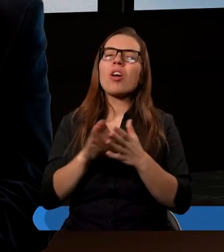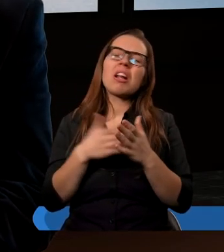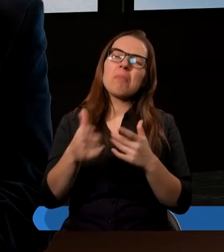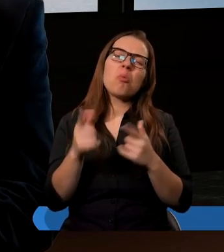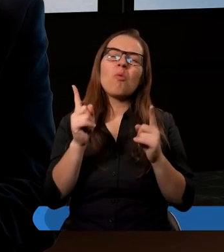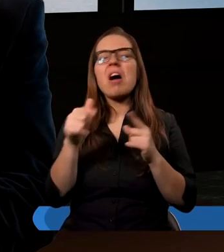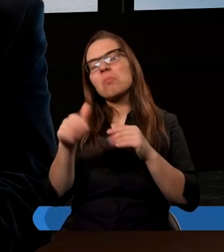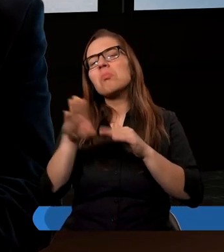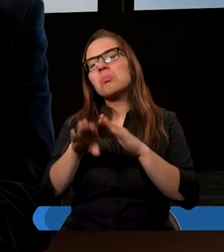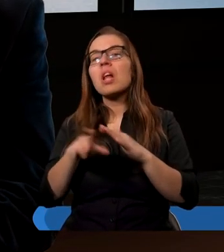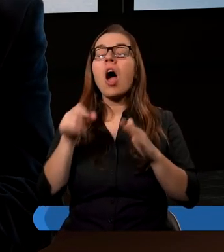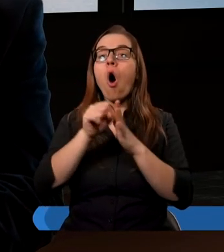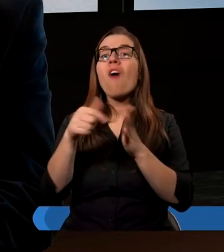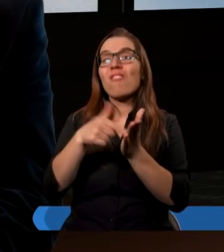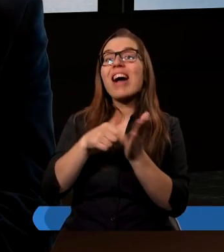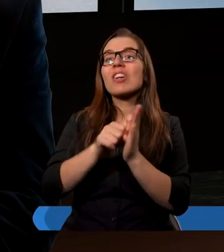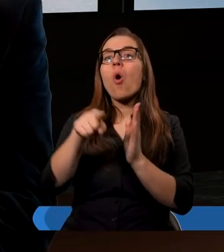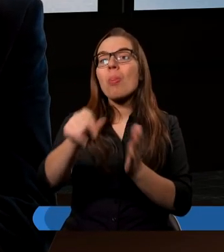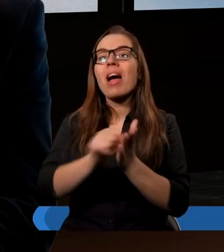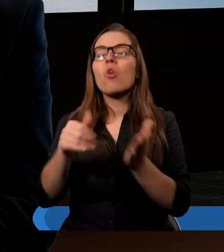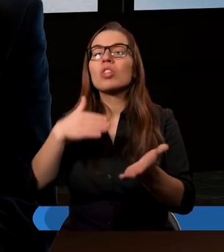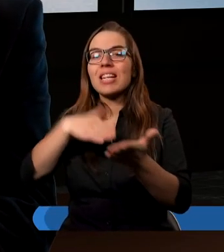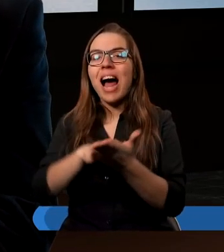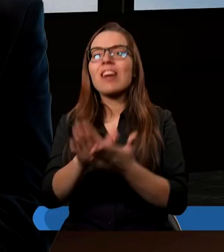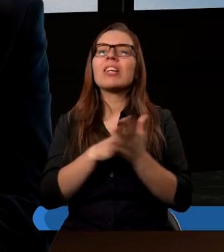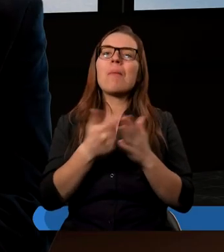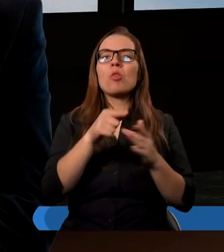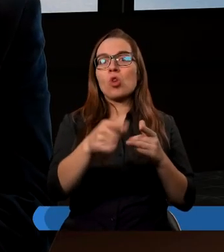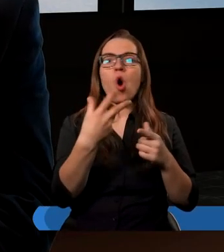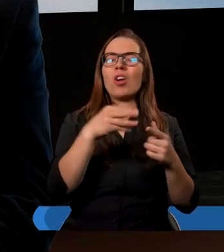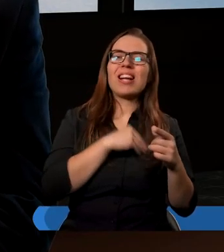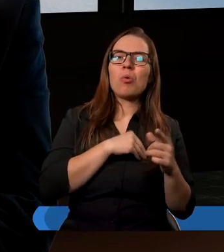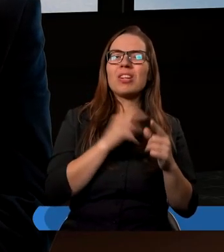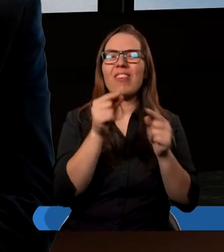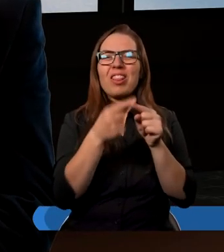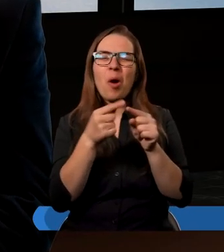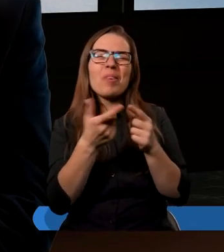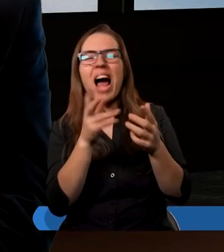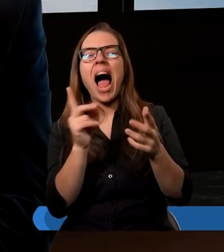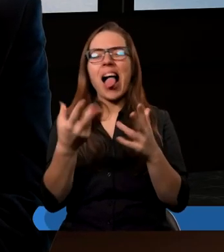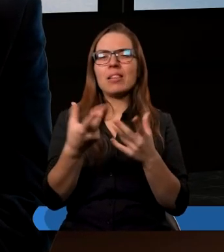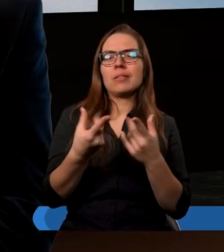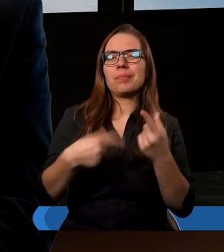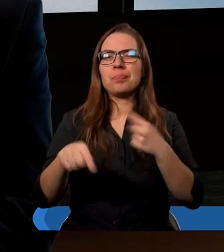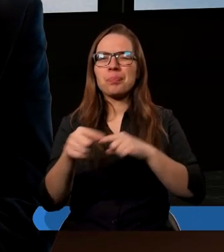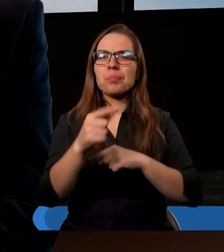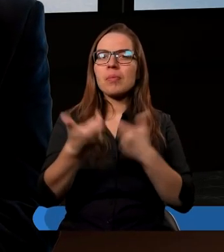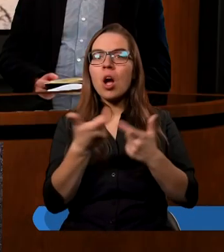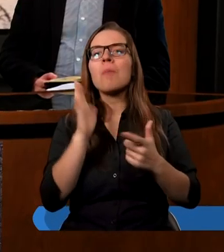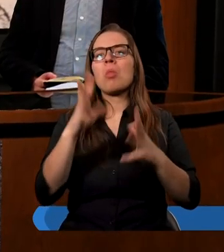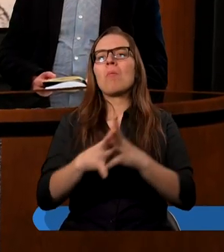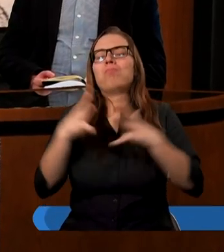Jeśli tak, od tego się zaczyna, to musi się później skończyć na jakimś wielkim przekręcie, może nawet międzynarodowym.